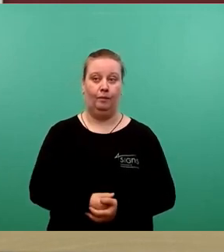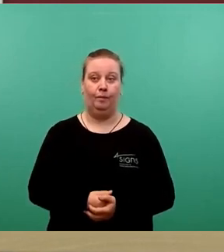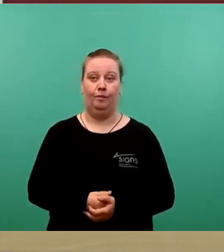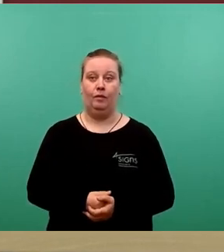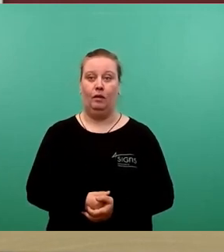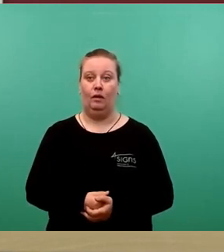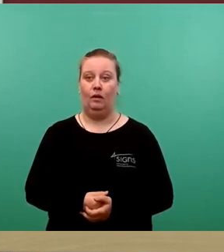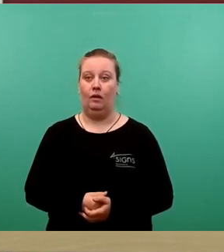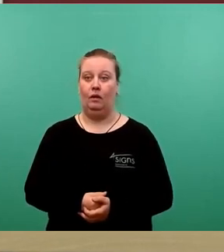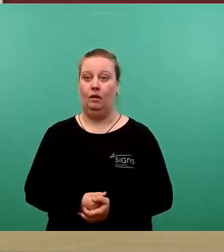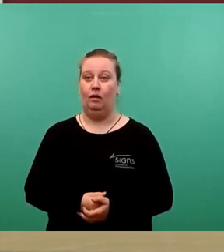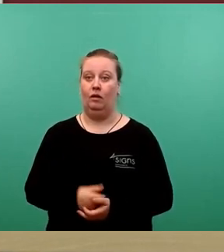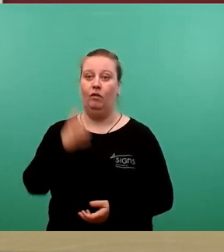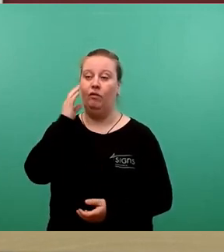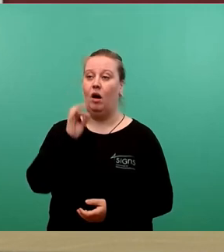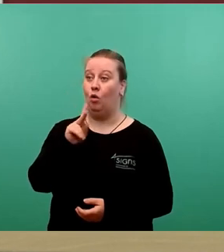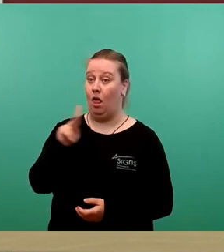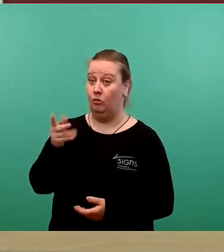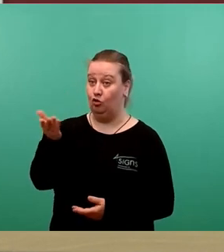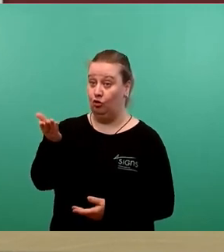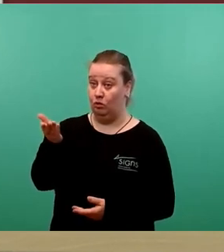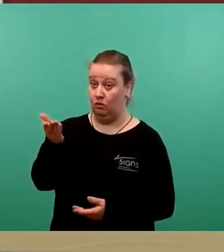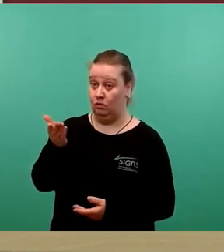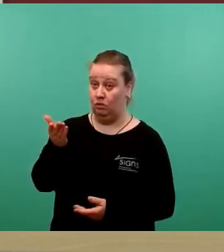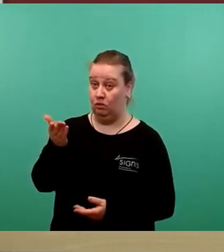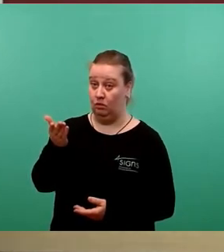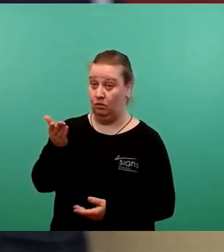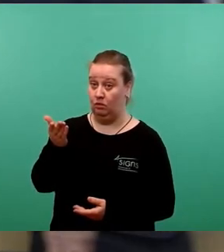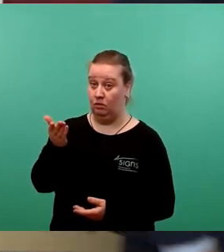Und Frau Klepsch, haben wir Sie hier im Raum?